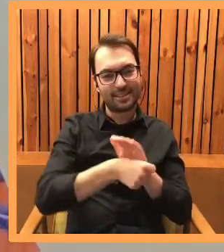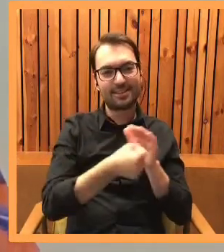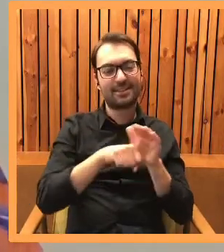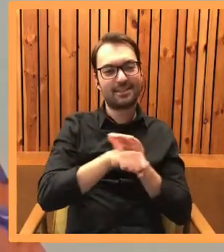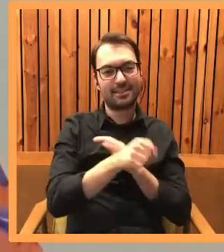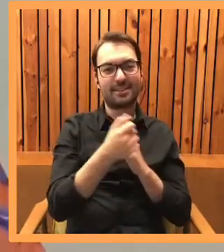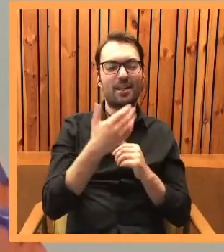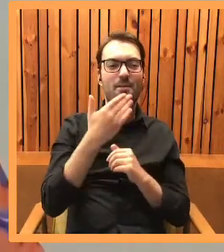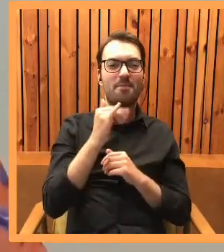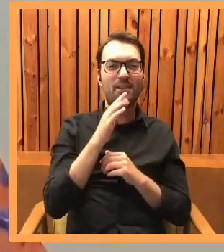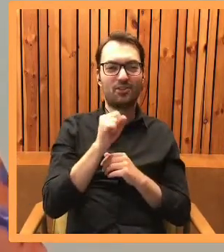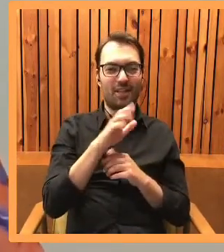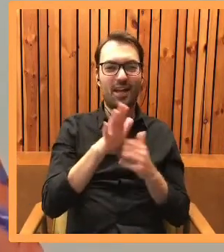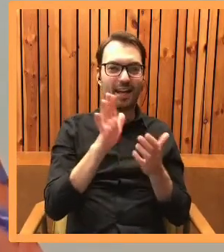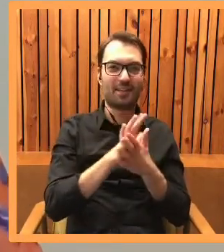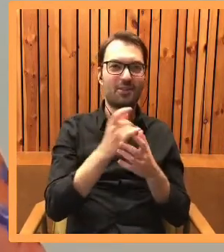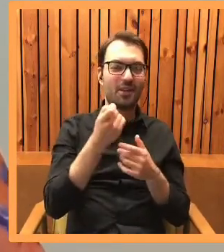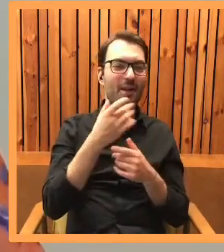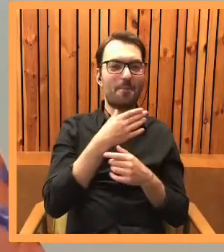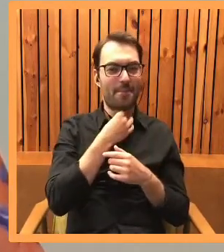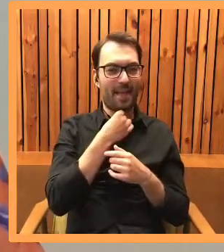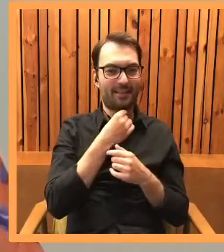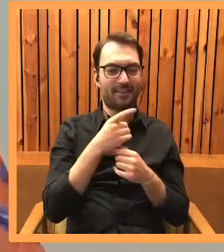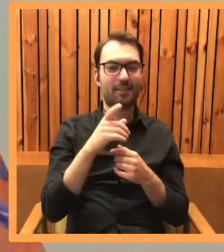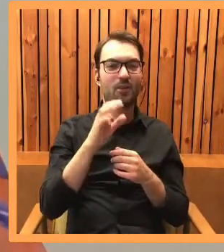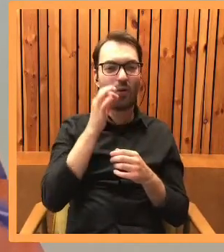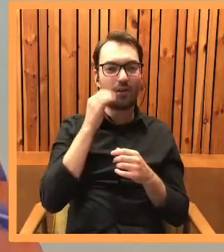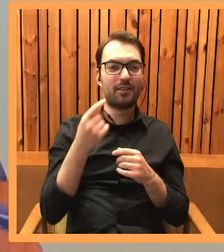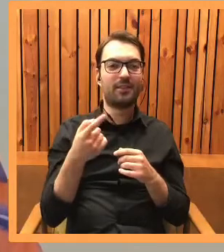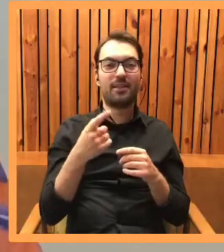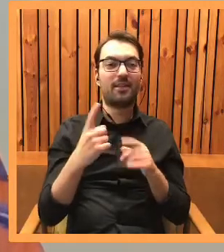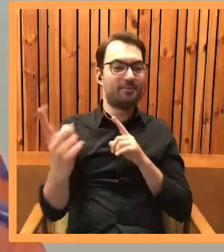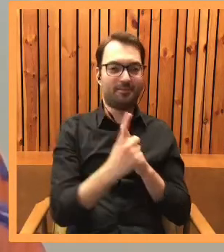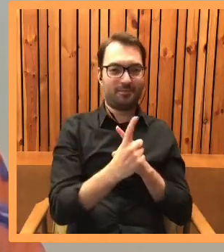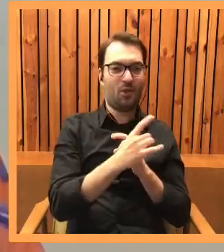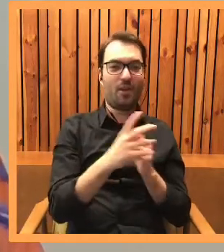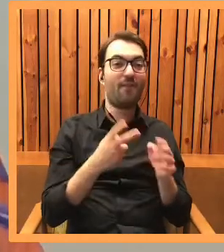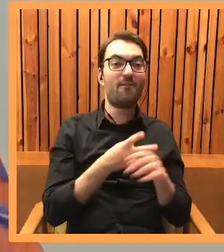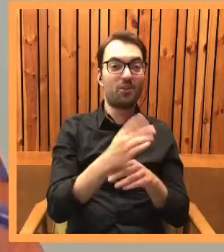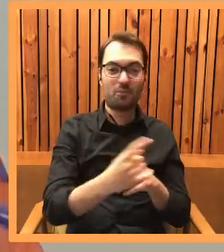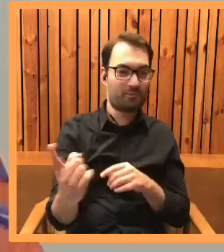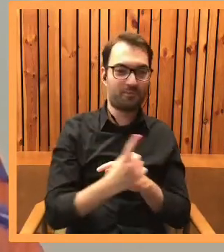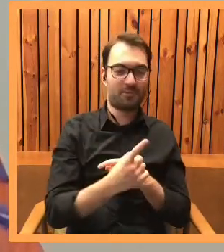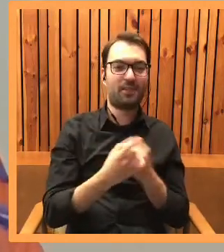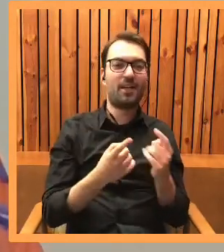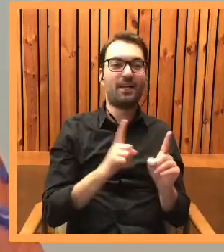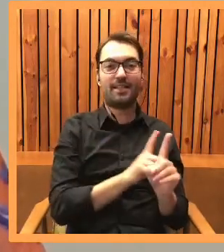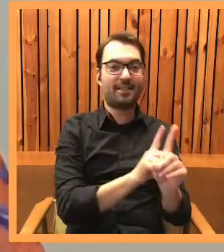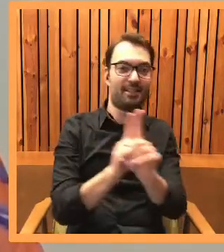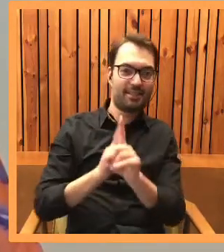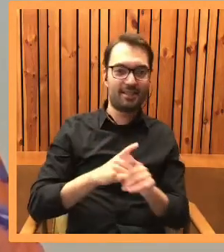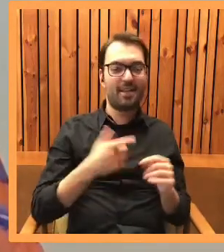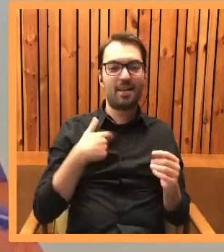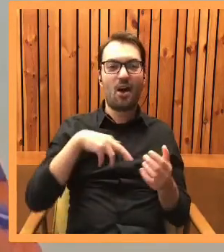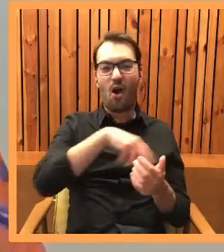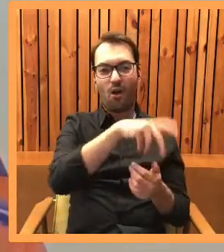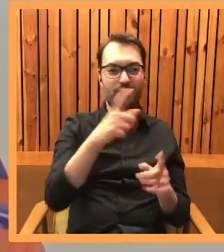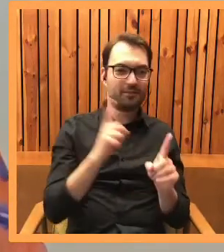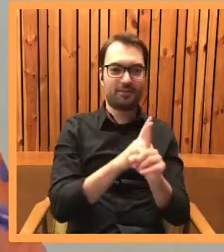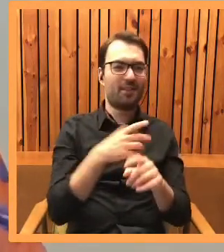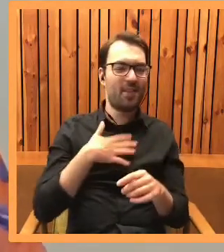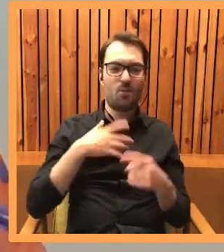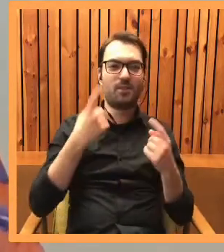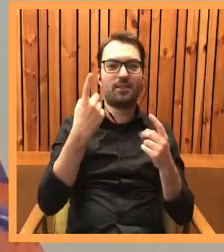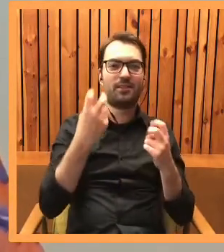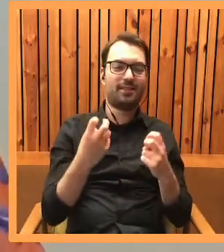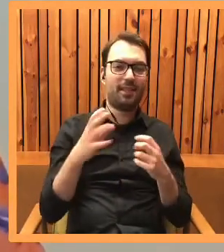Misza to w ogóle ma taki psi charakter trochę, bo to jest kot, który cię wita w drzwiach, który biegnie za tobą z pomieszczenia do pomieszczenia, bo ona nie lubi